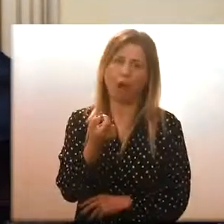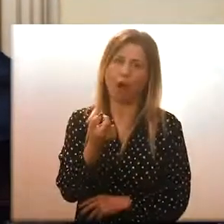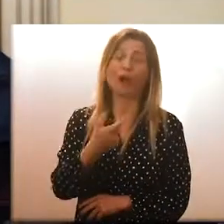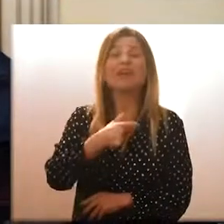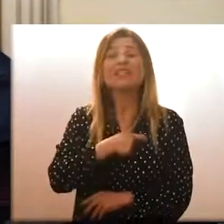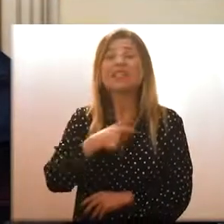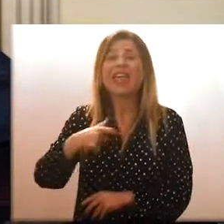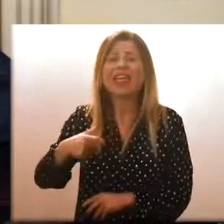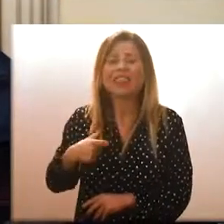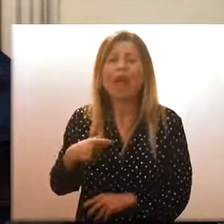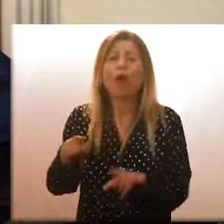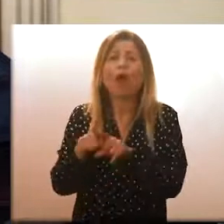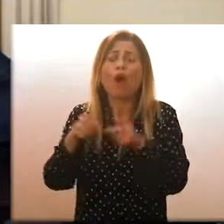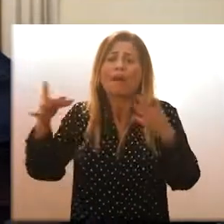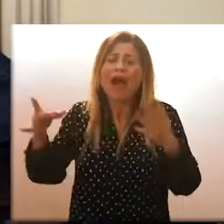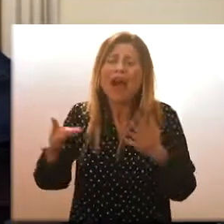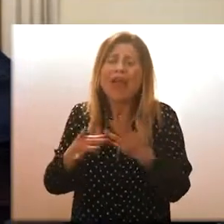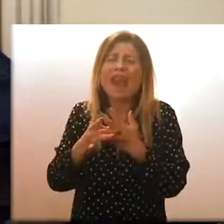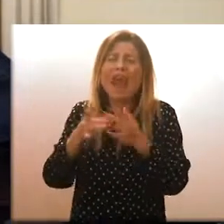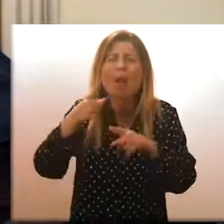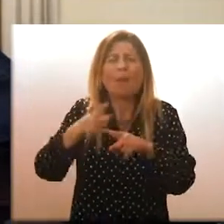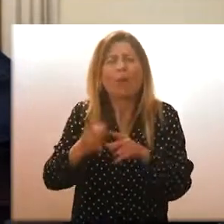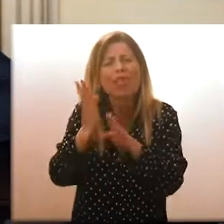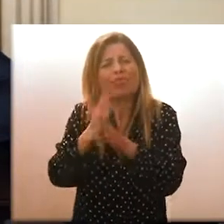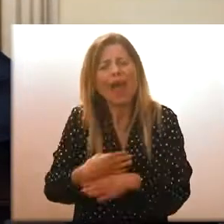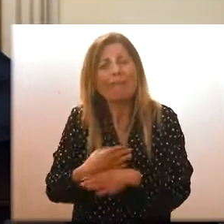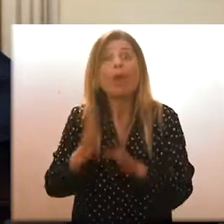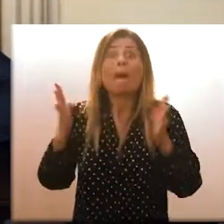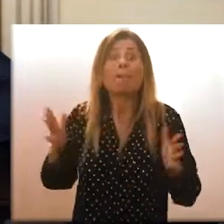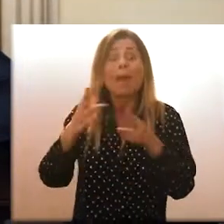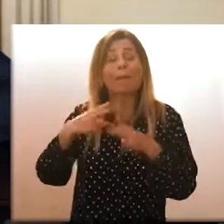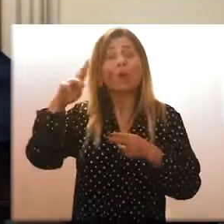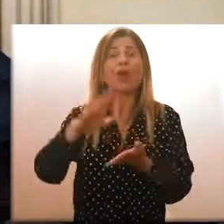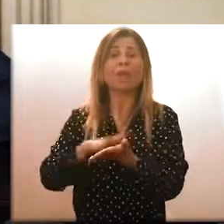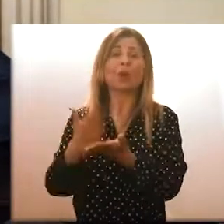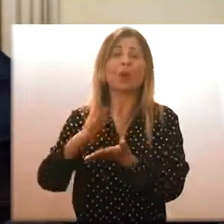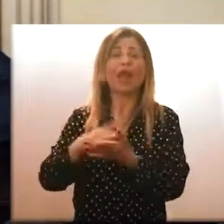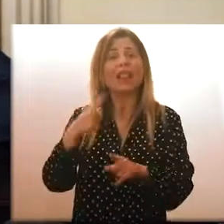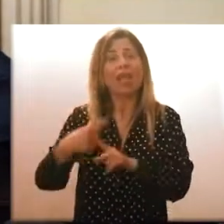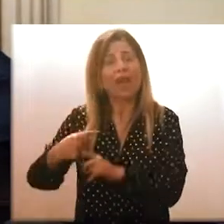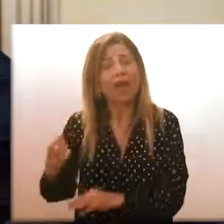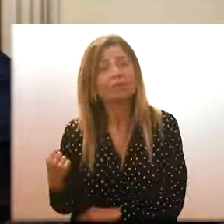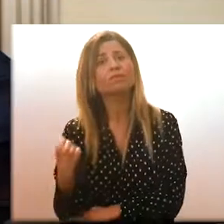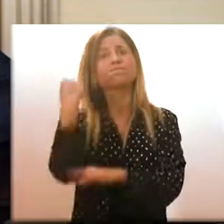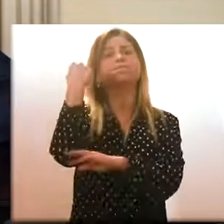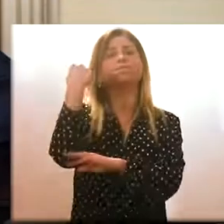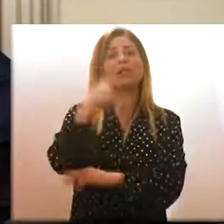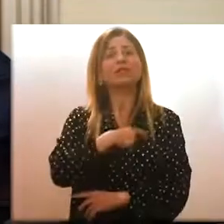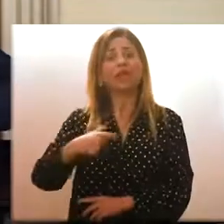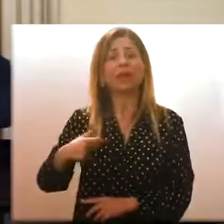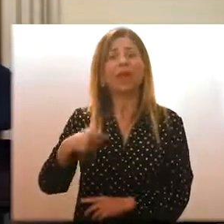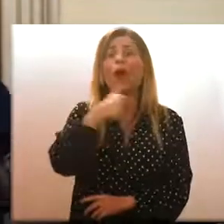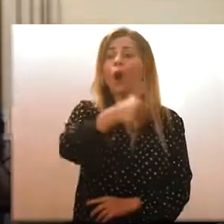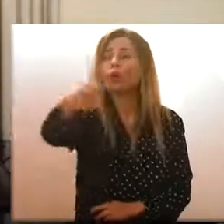l'anello più debole ma allo stesso tempo più importante ed è importante che ognuno faccia la